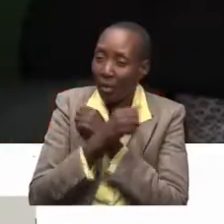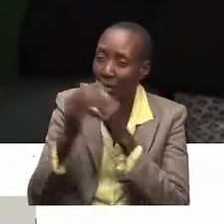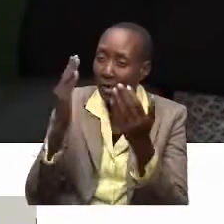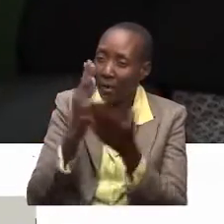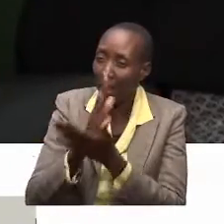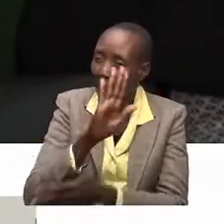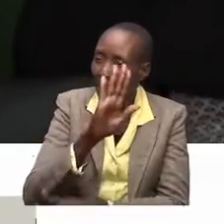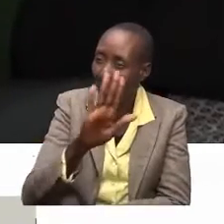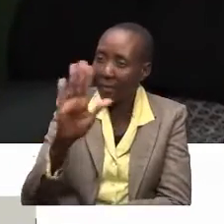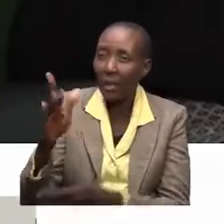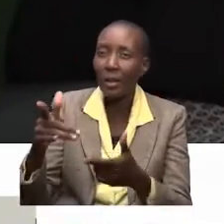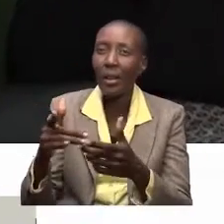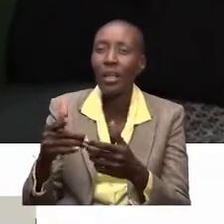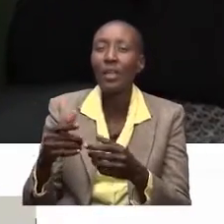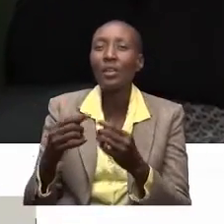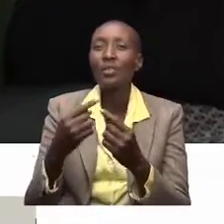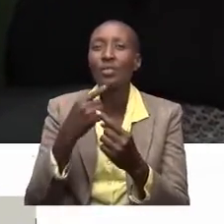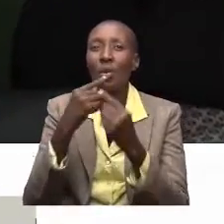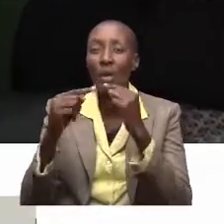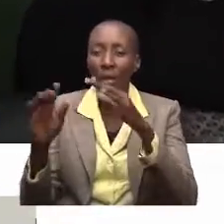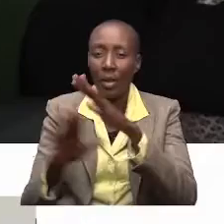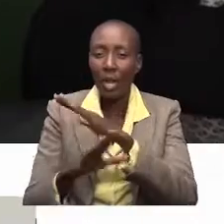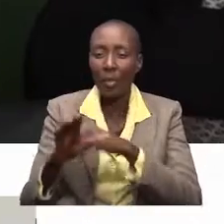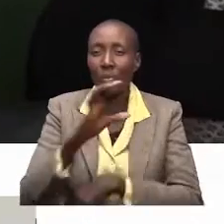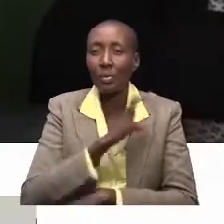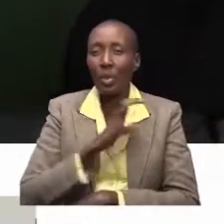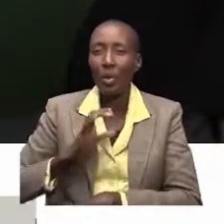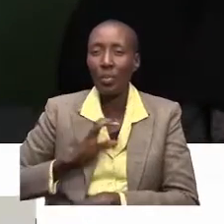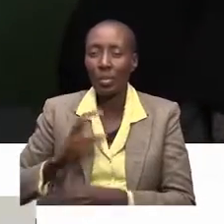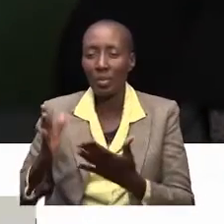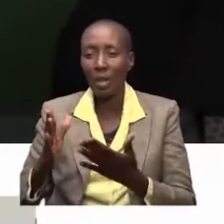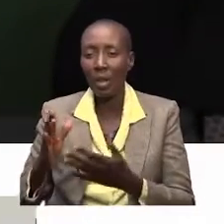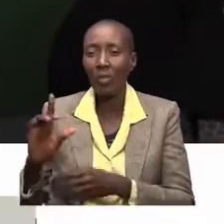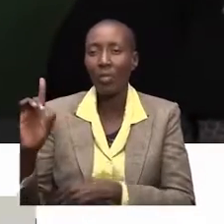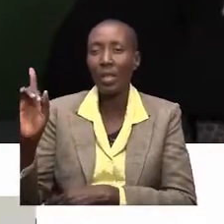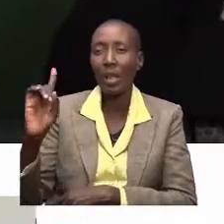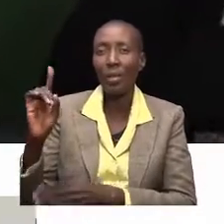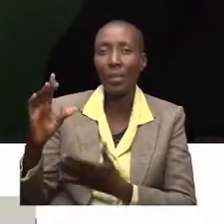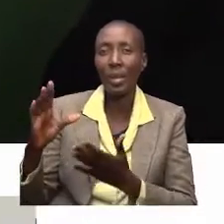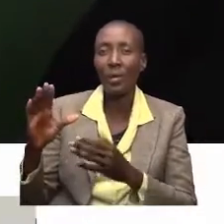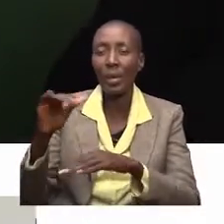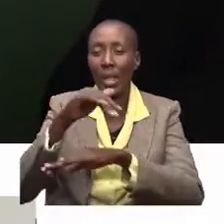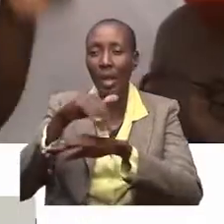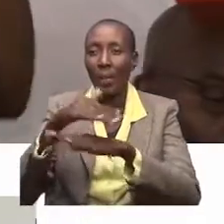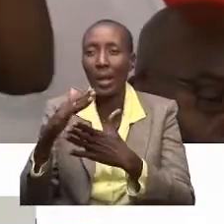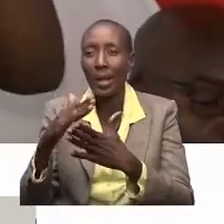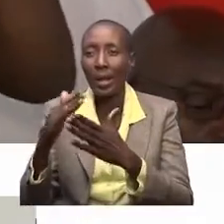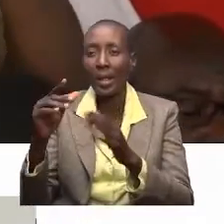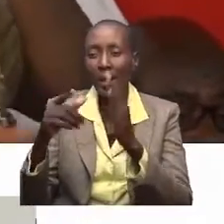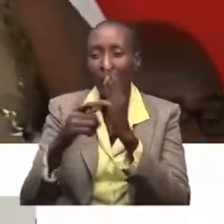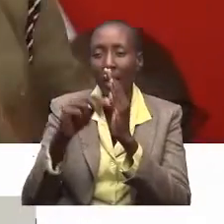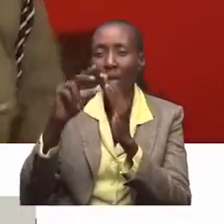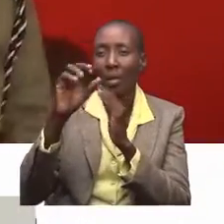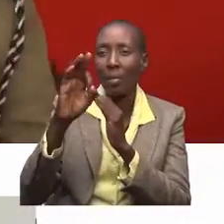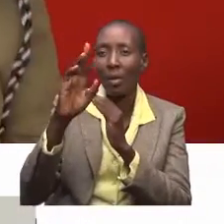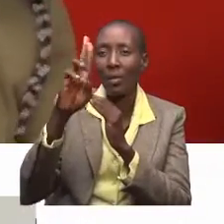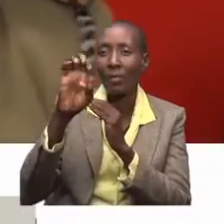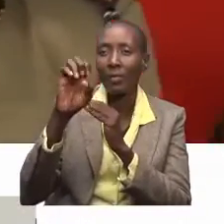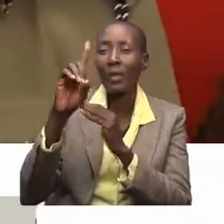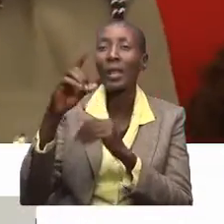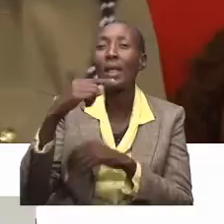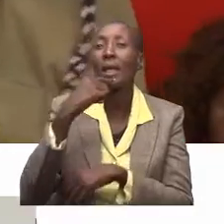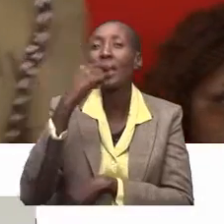Tuki zungumza na naibu kamishu na wakaunti ndogo ya Nairobi, eneo la makadara Fred Ndunga, hali sema